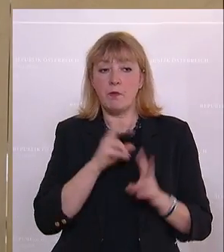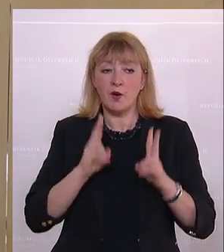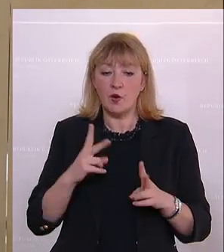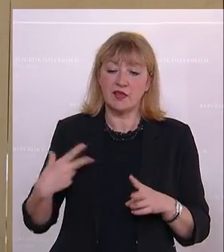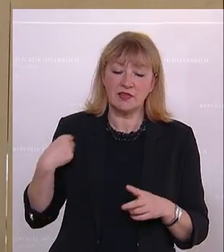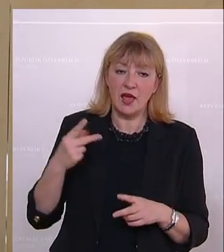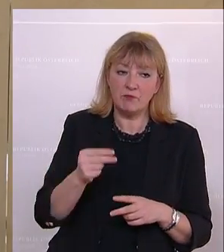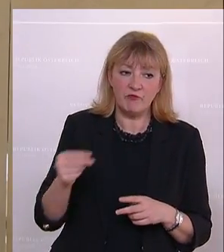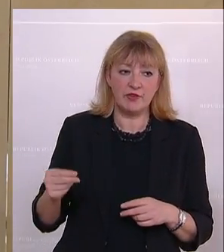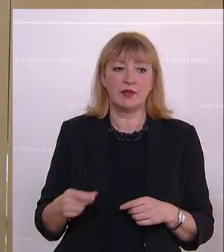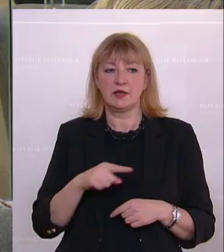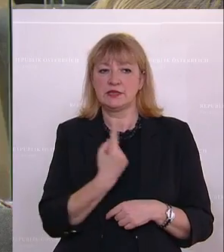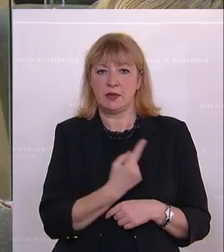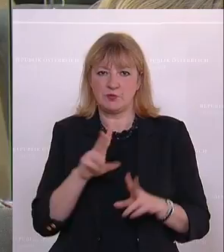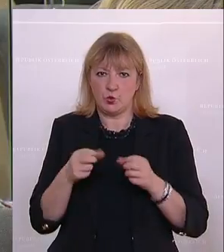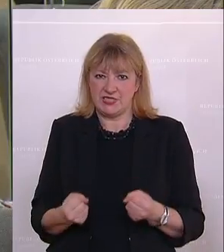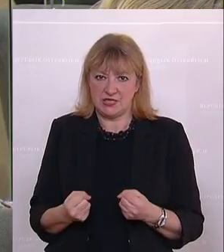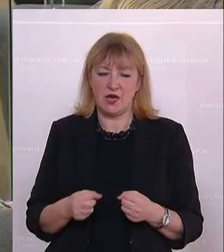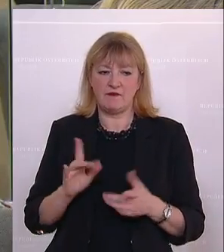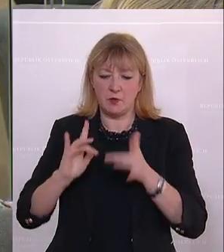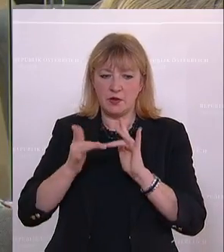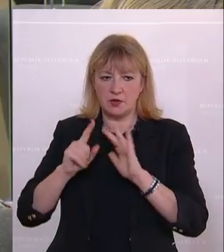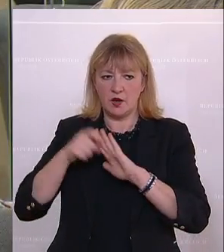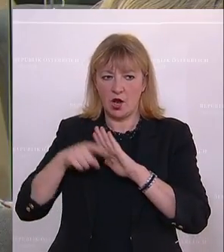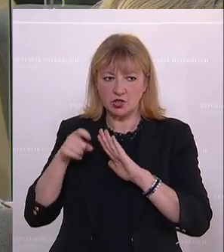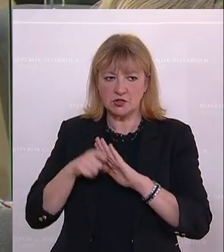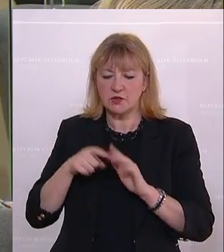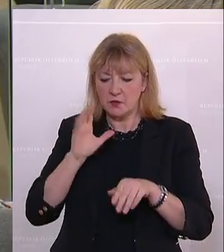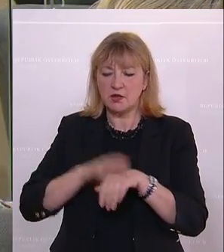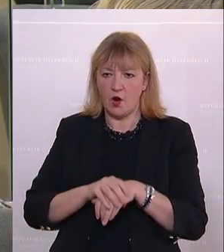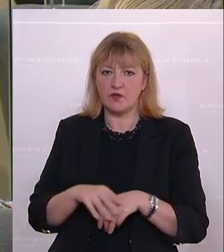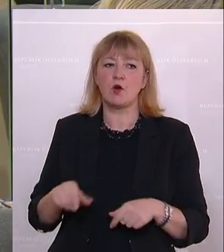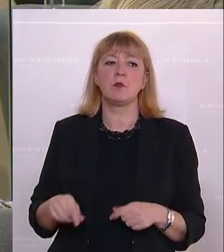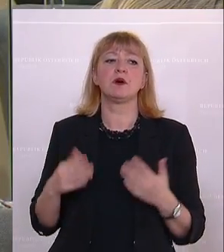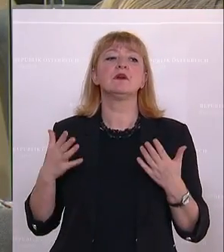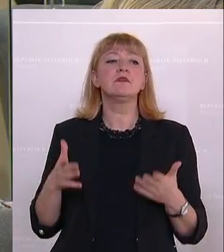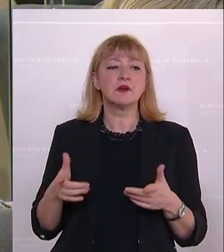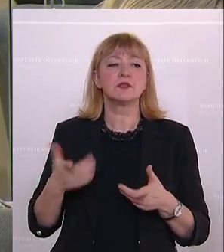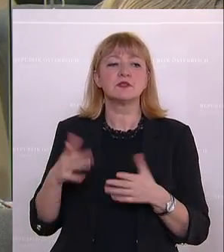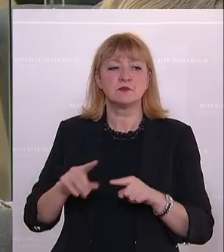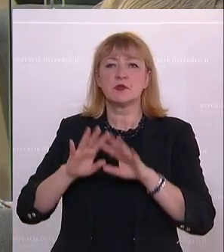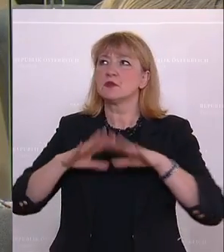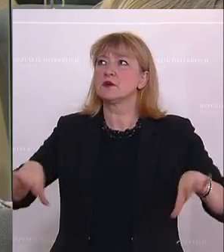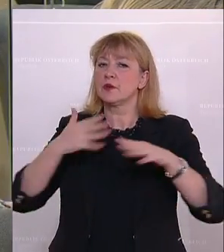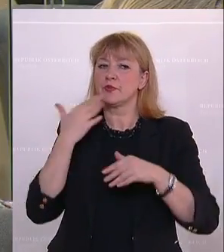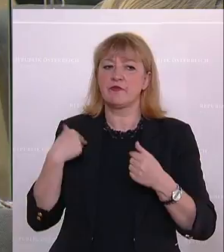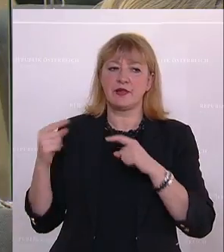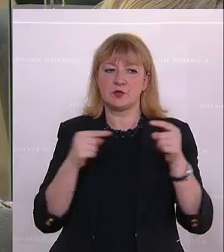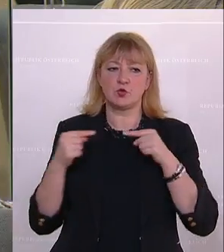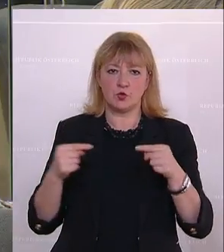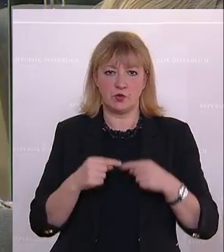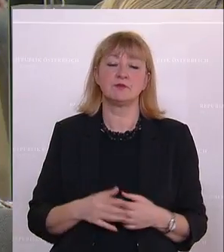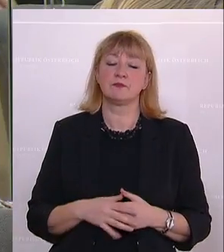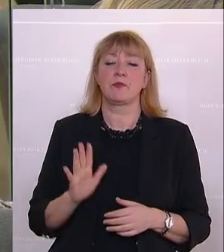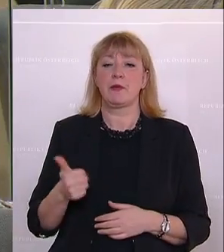mit dem Impfen. da bist du irgendwie unsicher, weil du im Internet recherchiert hast und draufgekommen bist, dass da in einem Forum diskutiert worden ist. Jetzt